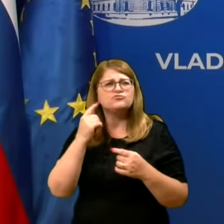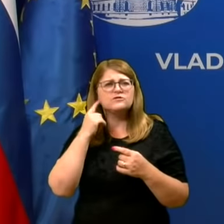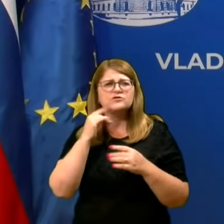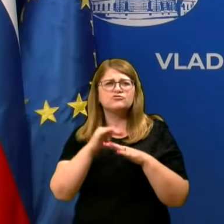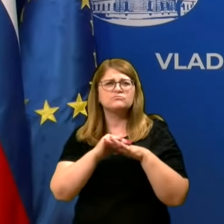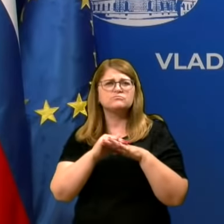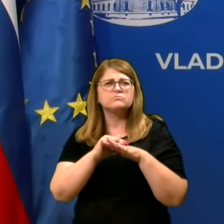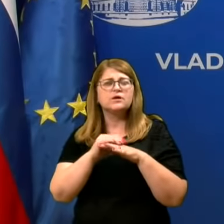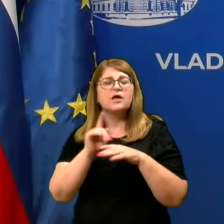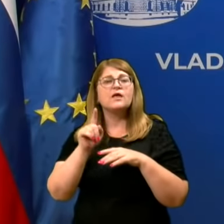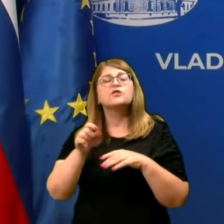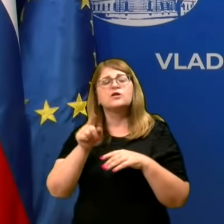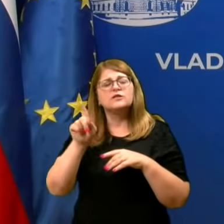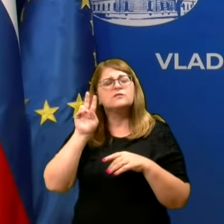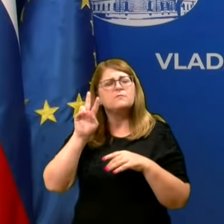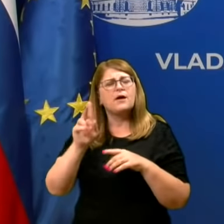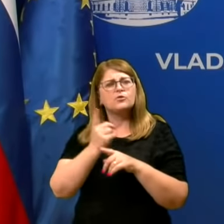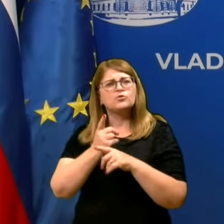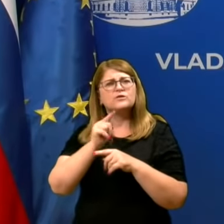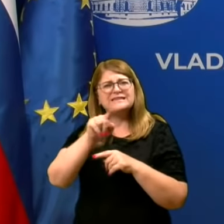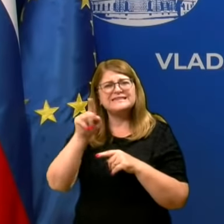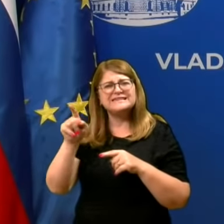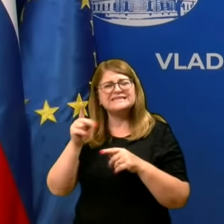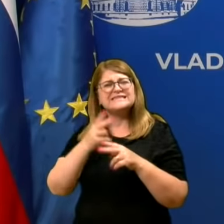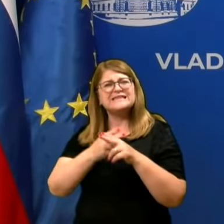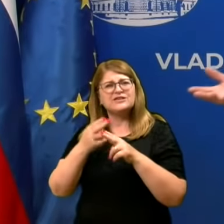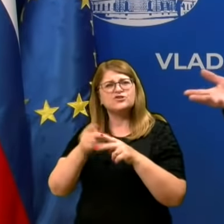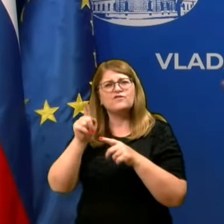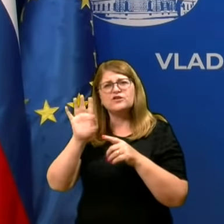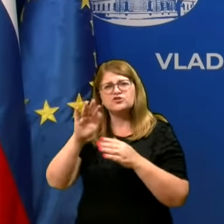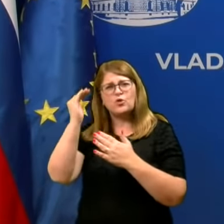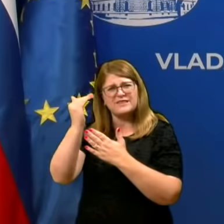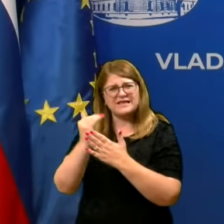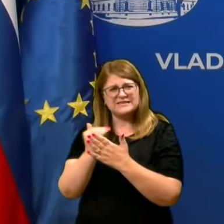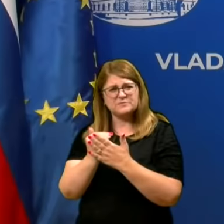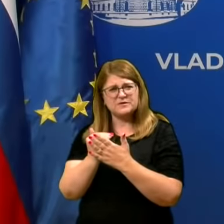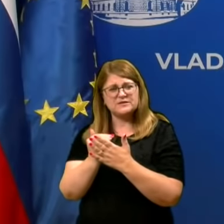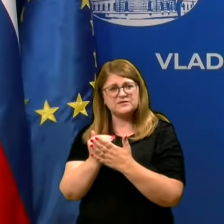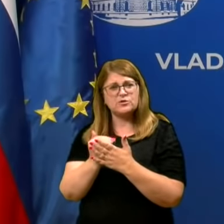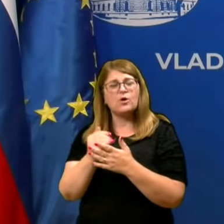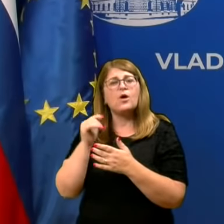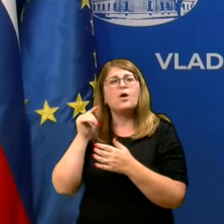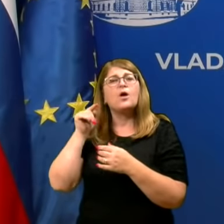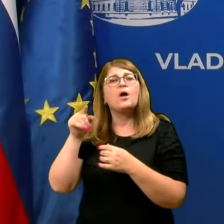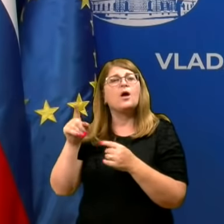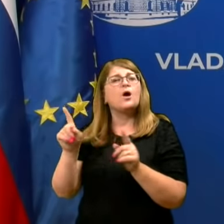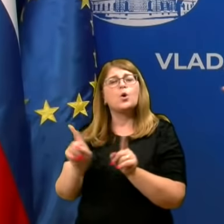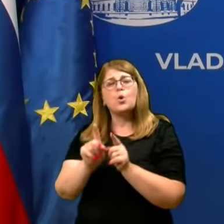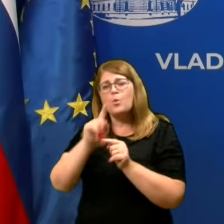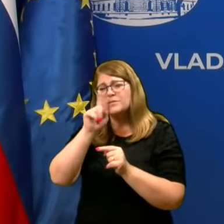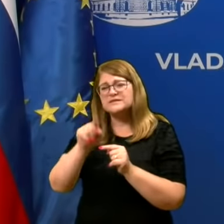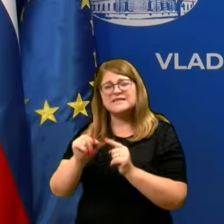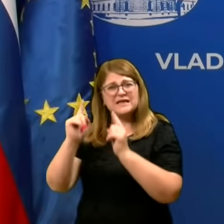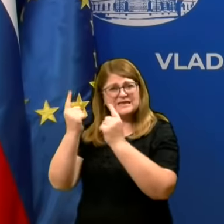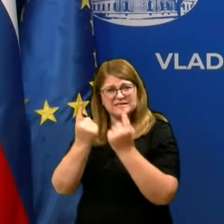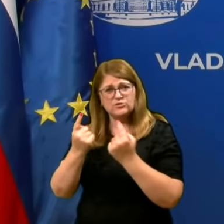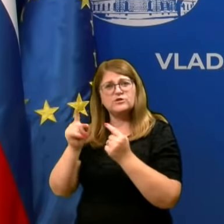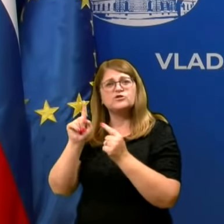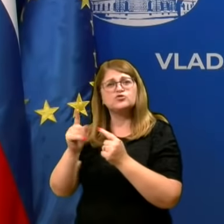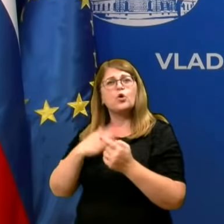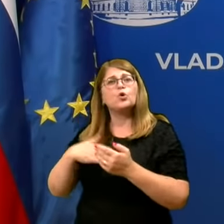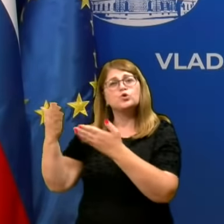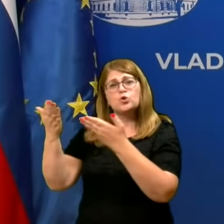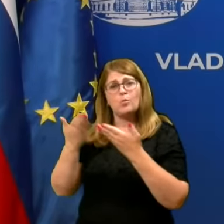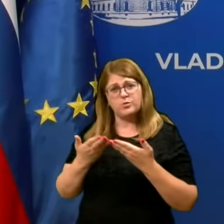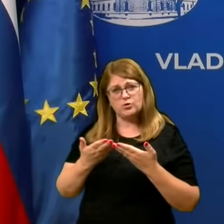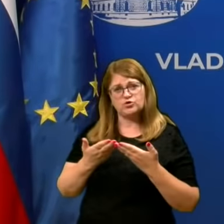sploh na tajem spisku, vendar le, dobrodošle. Celodržavljani države, ki ima